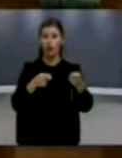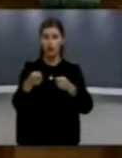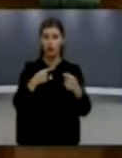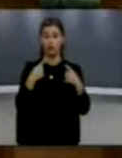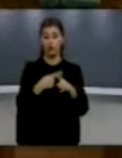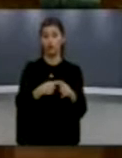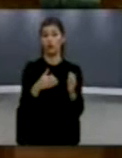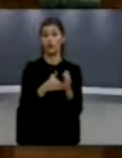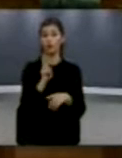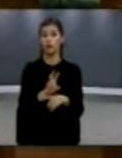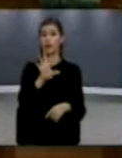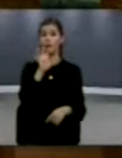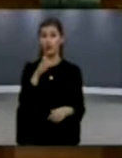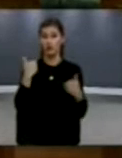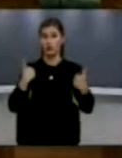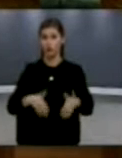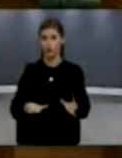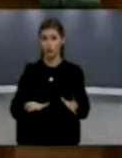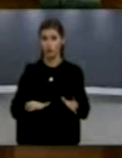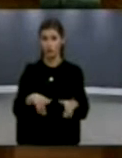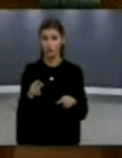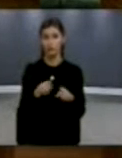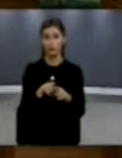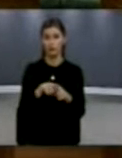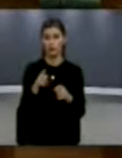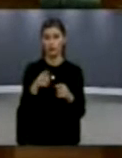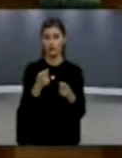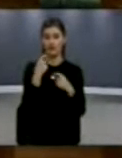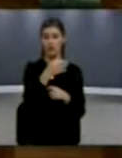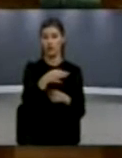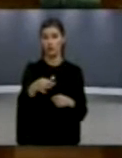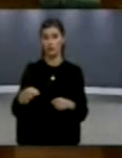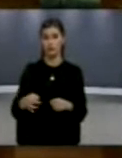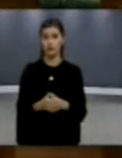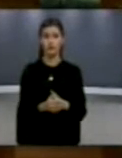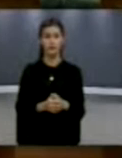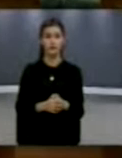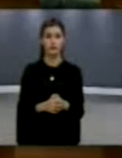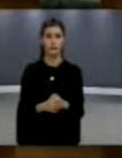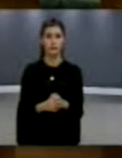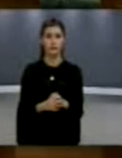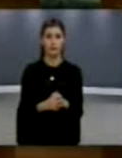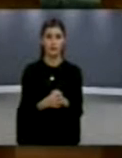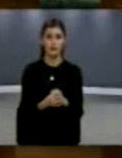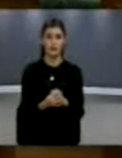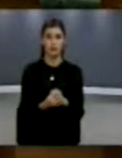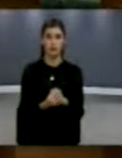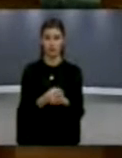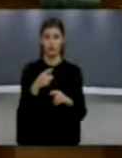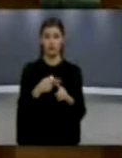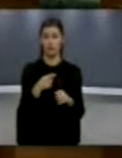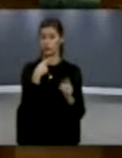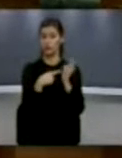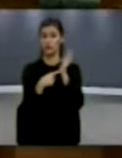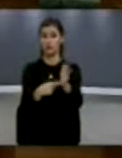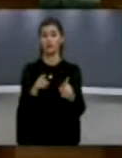500 hektar shtes në pas hajl, dromodol dhe lukë të shtedimit. Me këtë ras duhet të theksuar edhe përgjësia